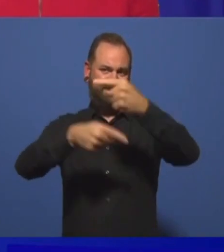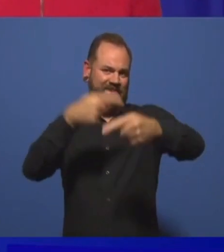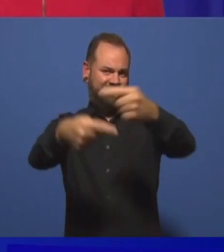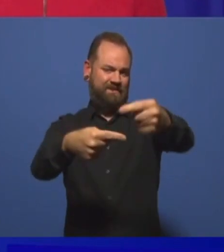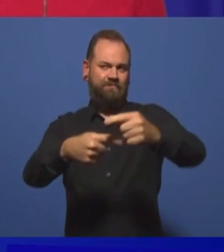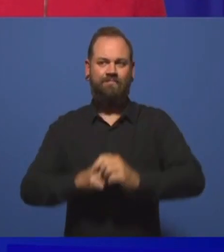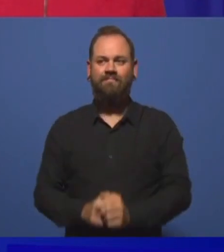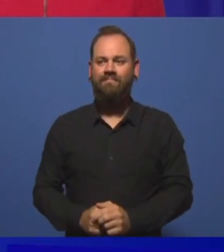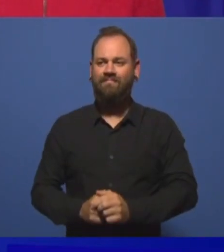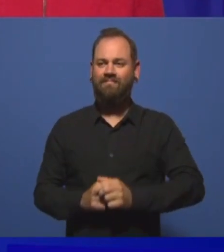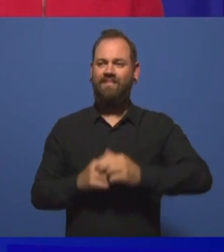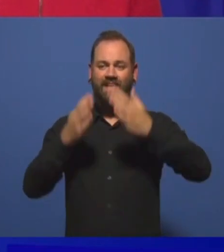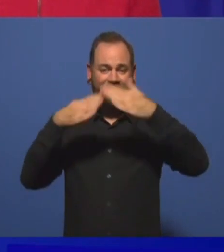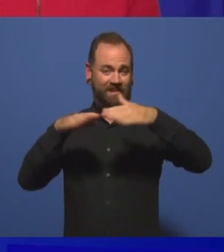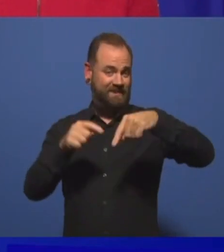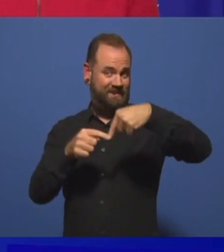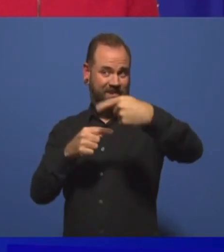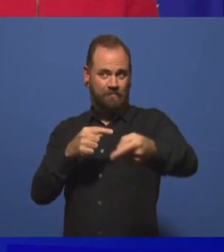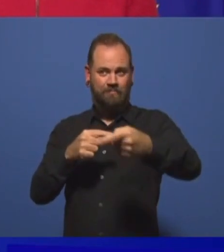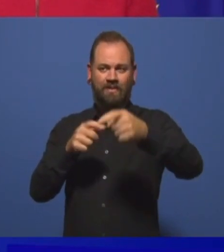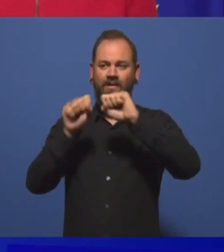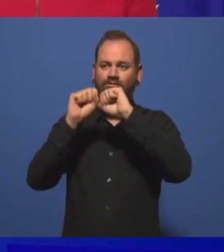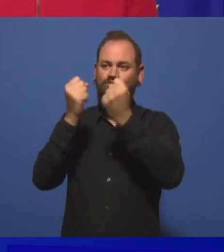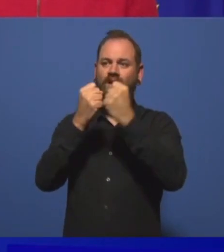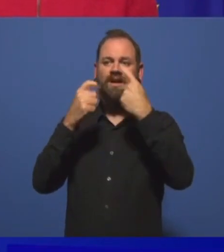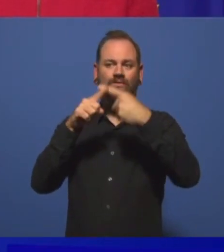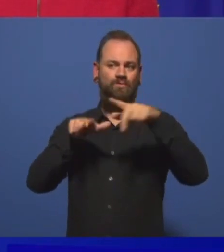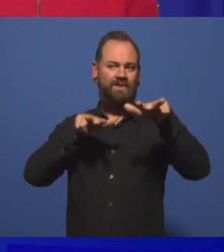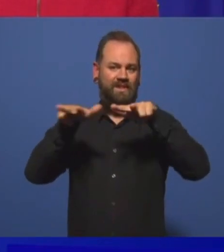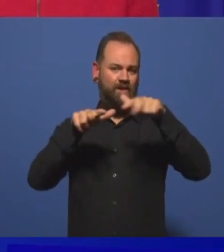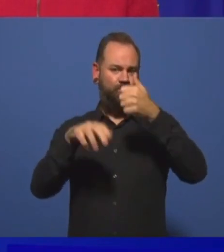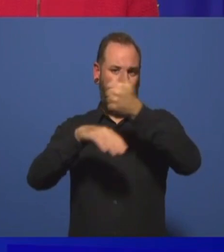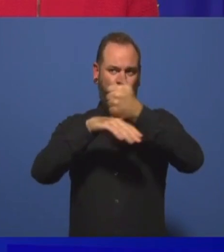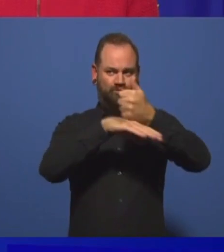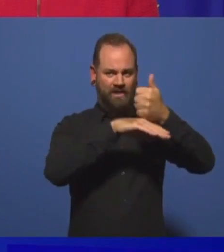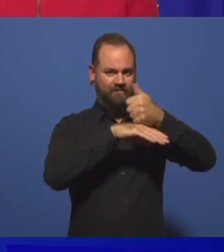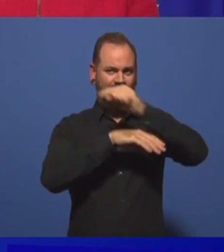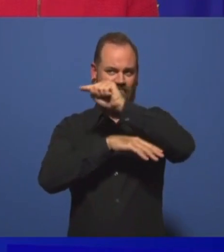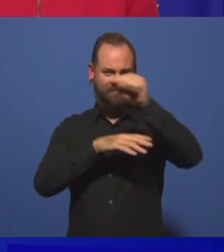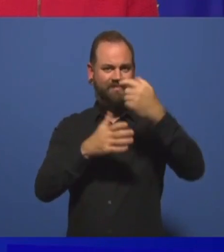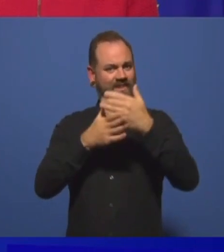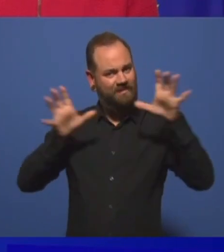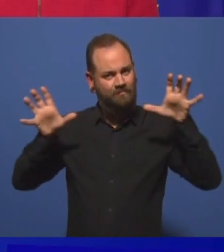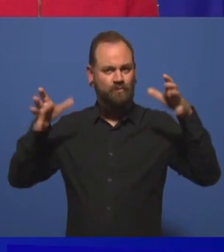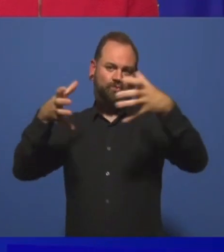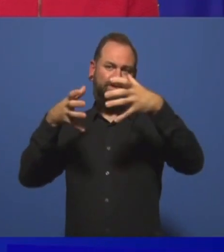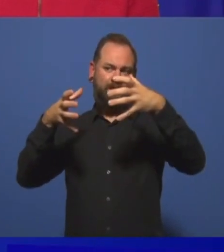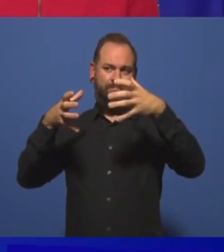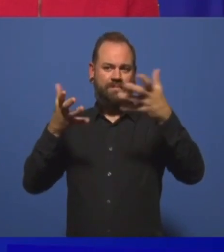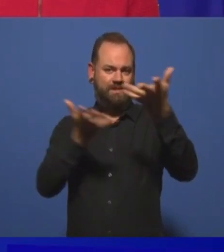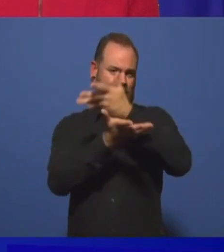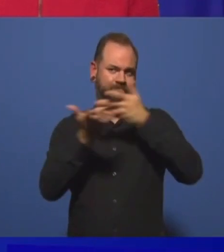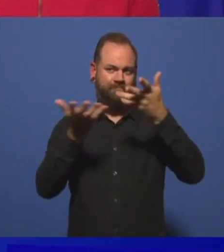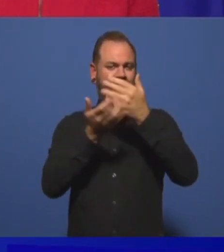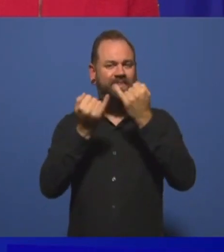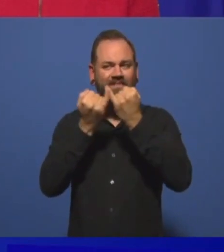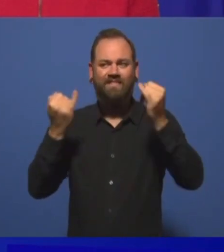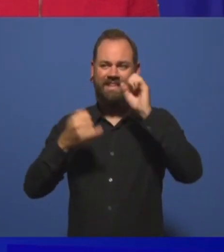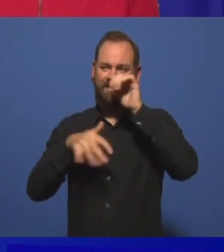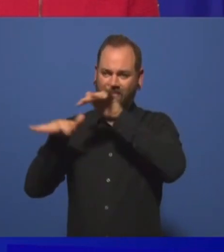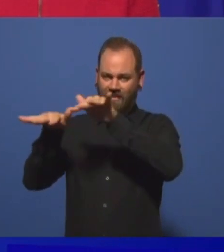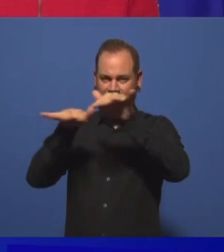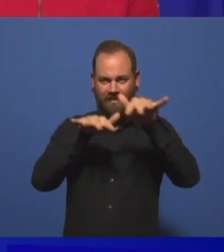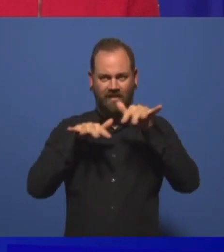noch einmal darüber nachdenken, wie wir unsere Maßnahmen orientieren, wie wir unsere Strategie orientieren können, um